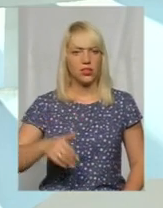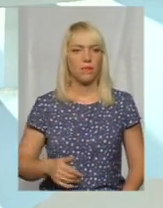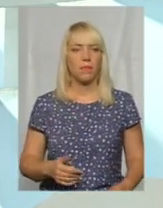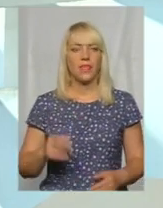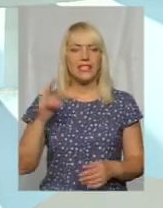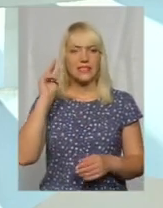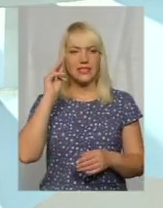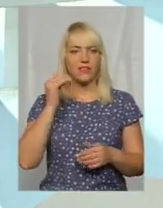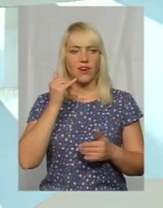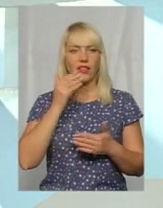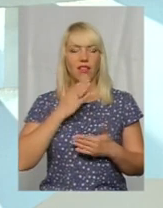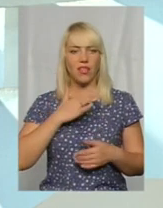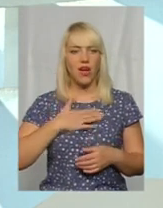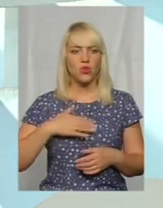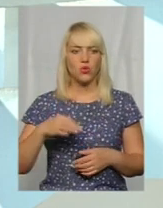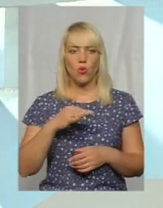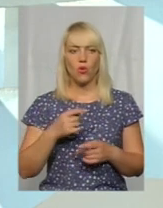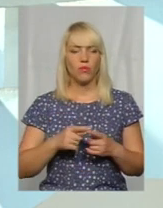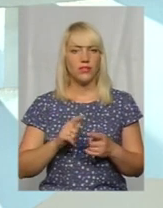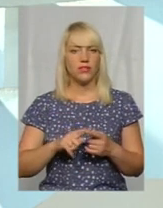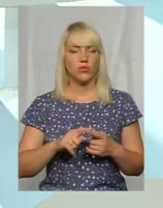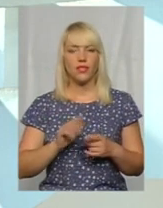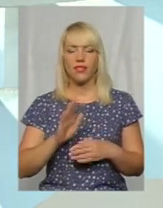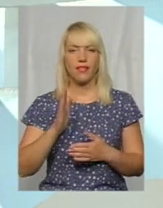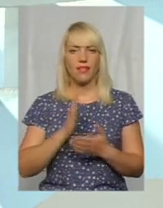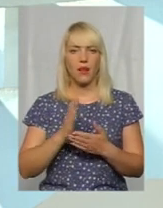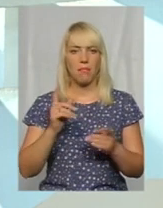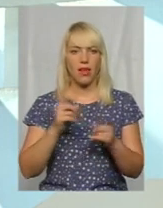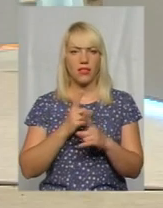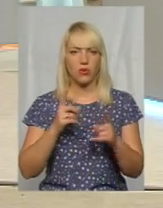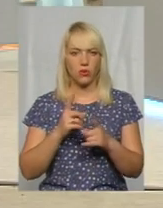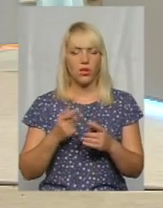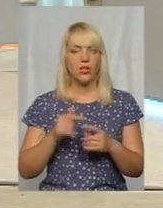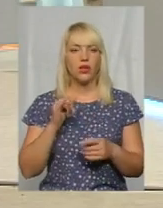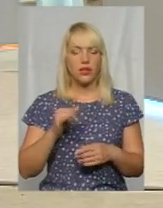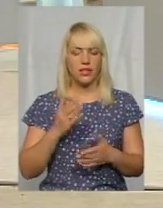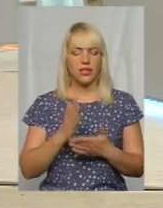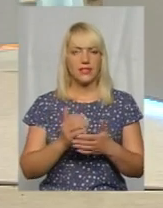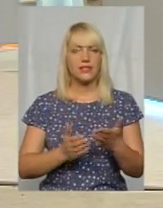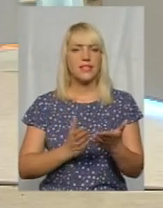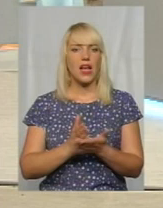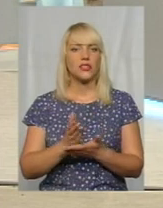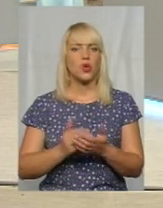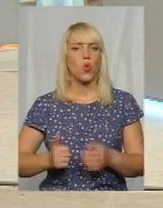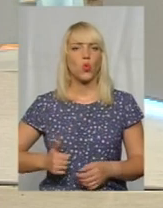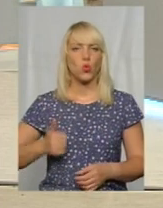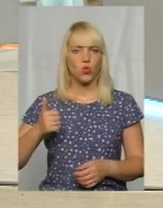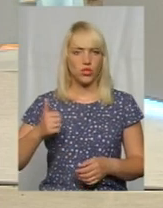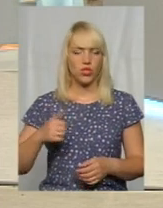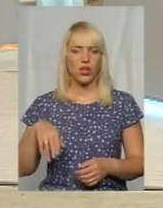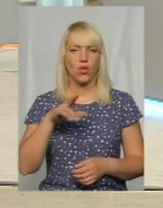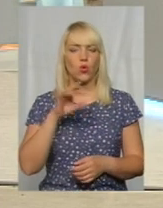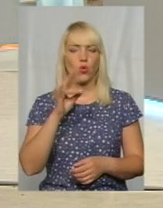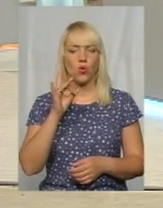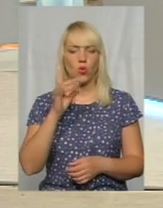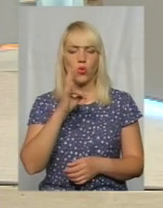нашої області, я думаю, що вона не є такою малою. Крім того, є заслужені донори України. Їх є в Україні